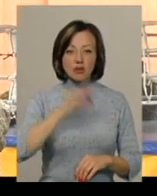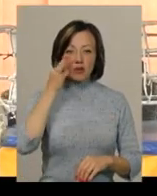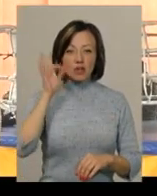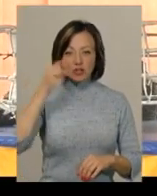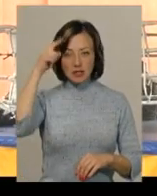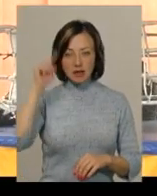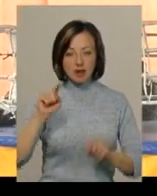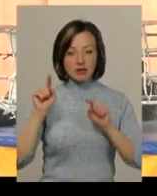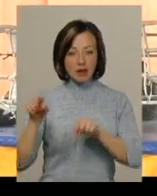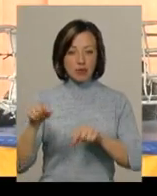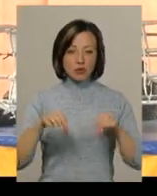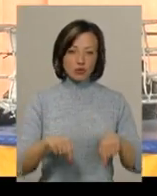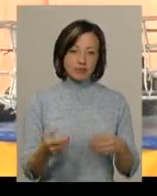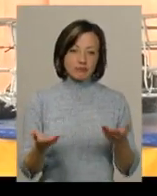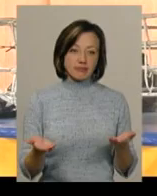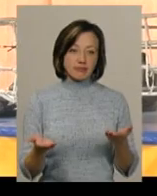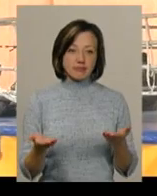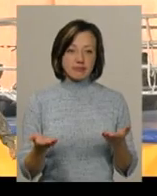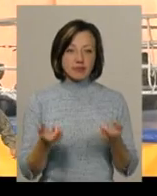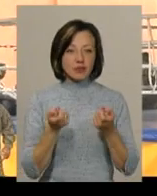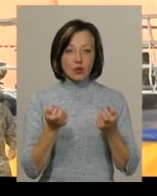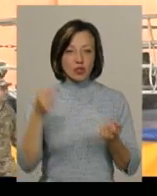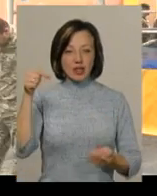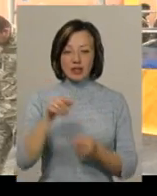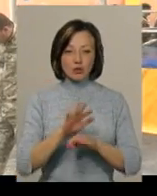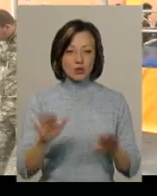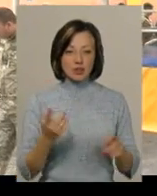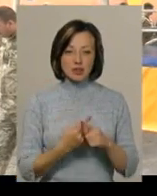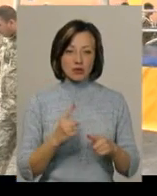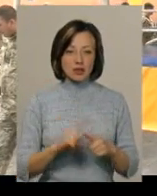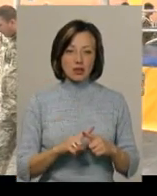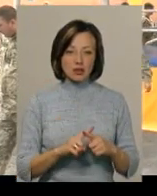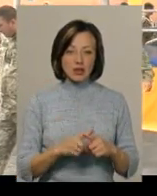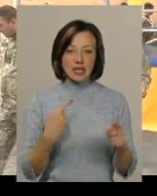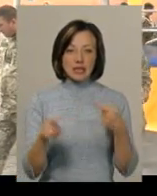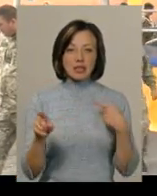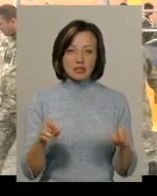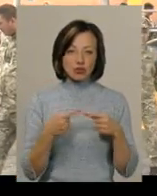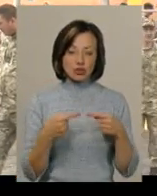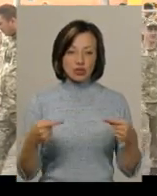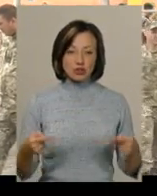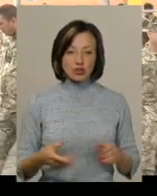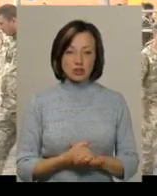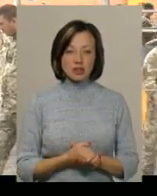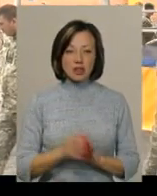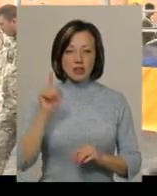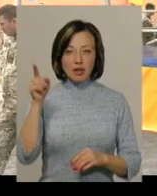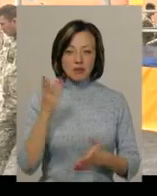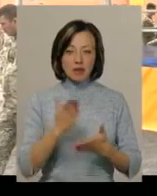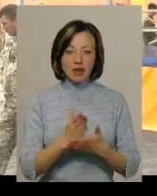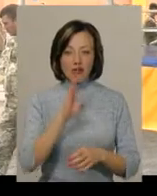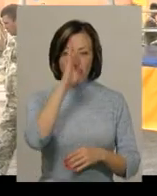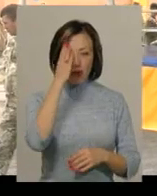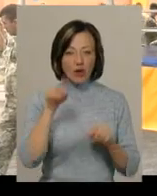знання, які там, тут трошки недоцільно, це різні речі. Там, ви розумієте, там є